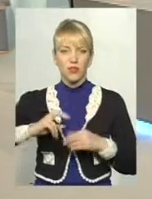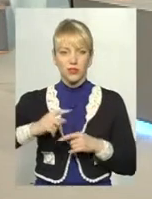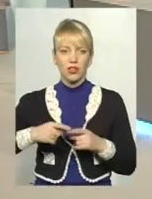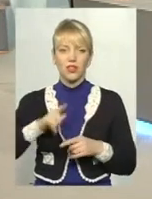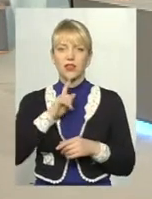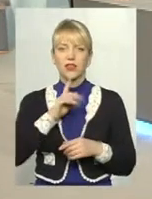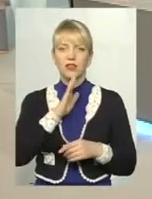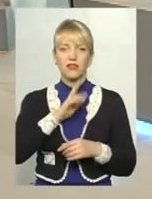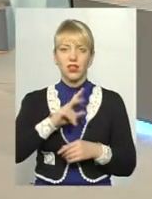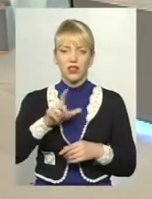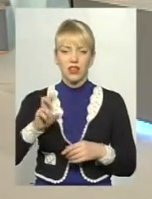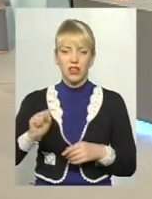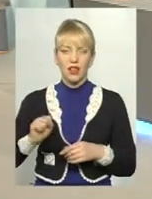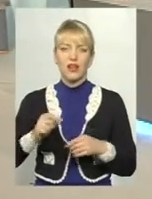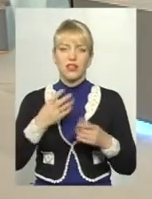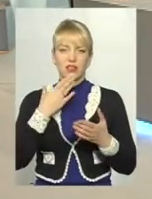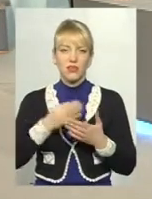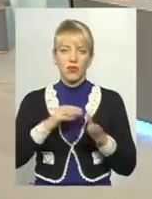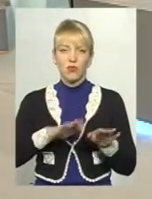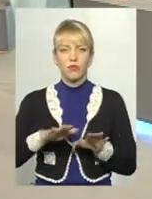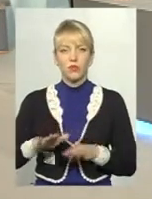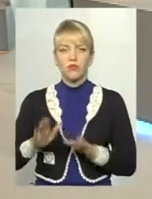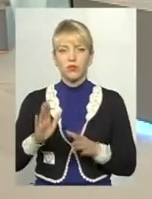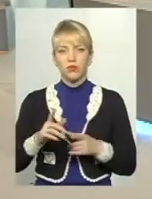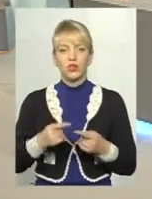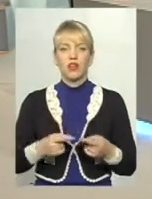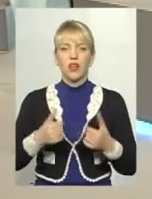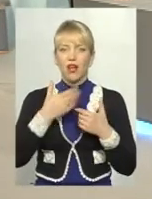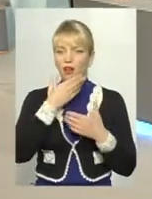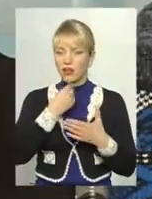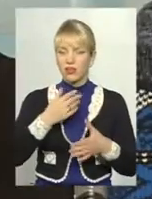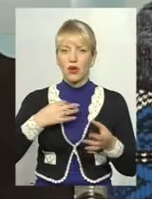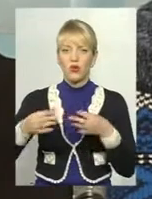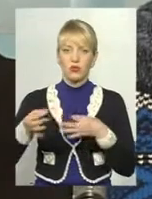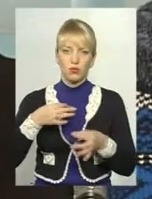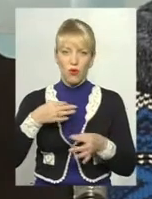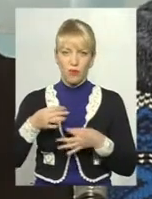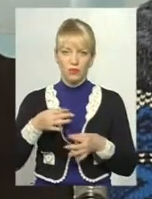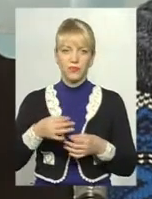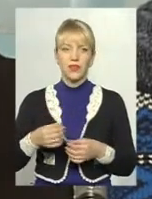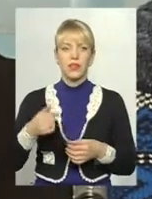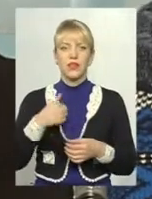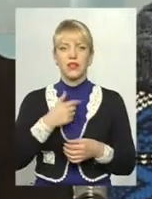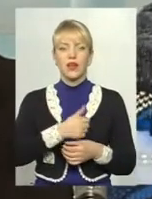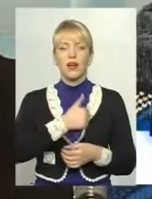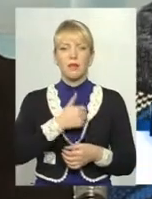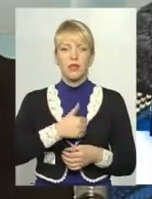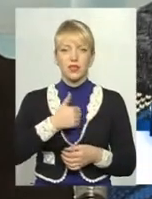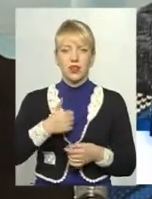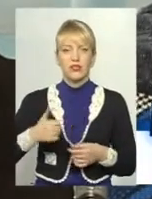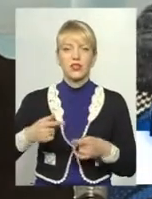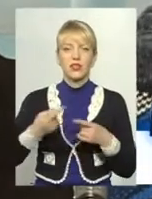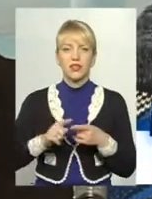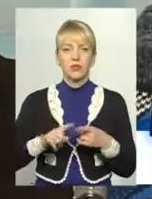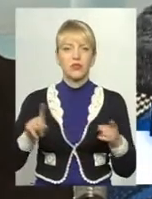своєму місці, і це нормально. Тому, думаю, відбудеться така конкретна хороша розмова. Ну, я пишаюся, перш за все, що я